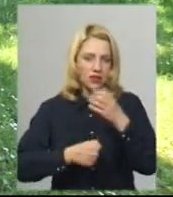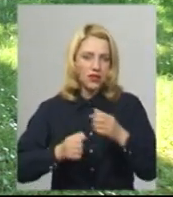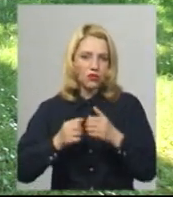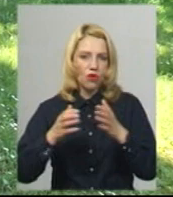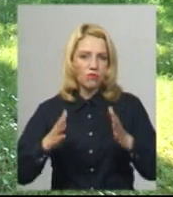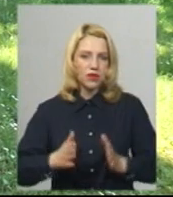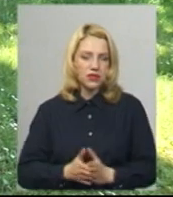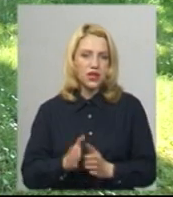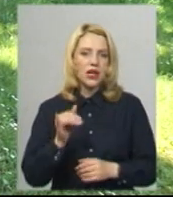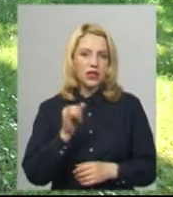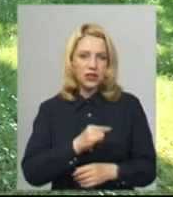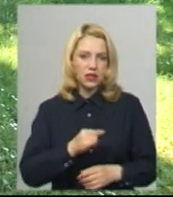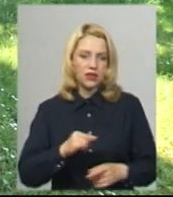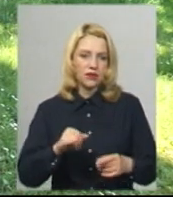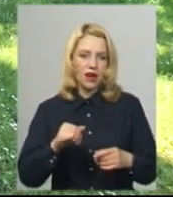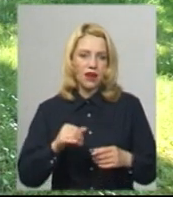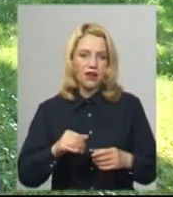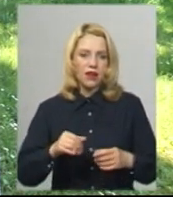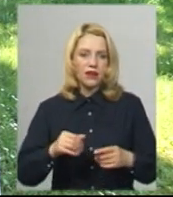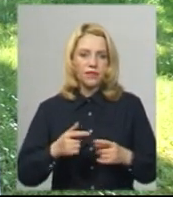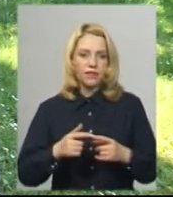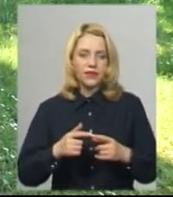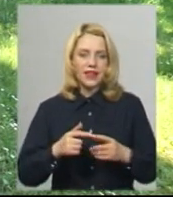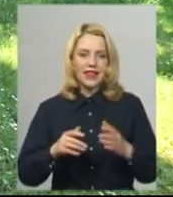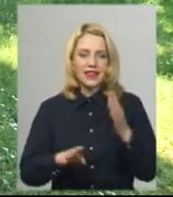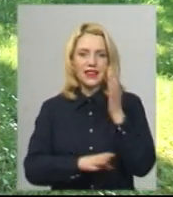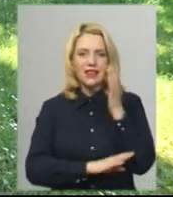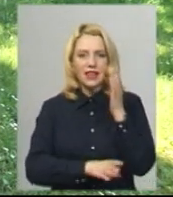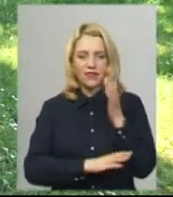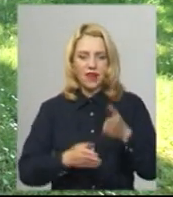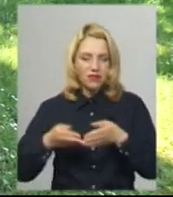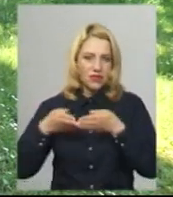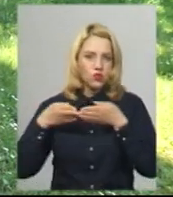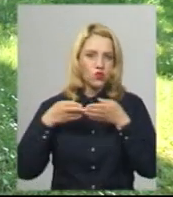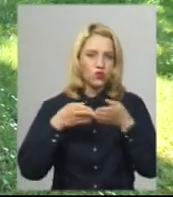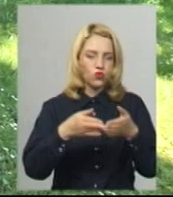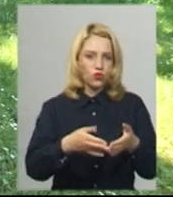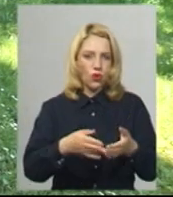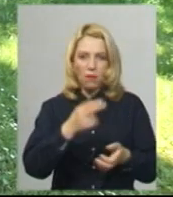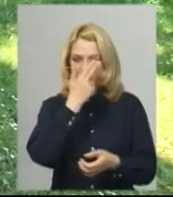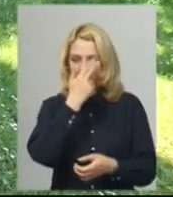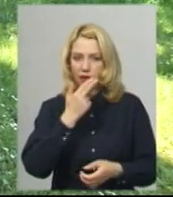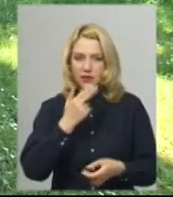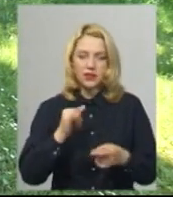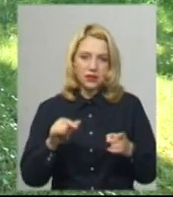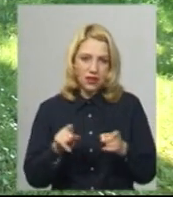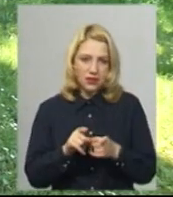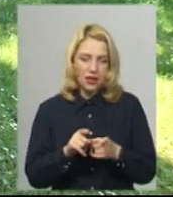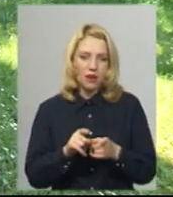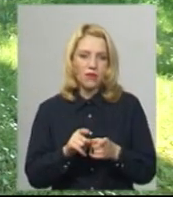такий атракціон, дерев'яне і піратське судно. І ще, здається, дві